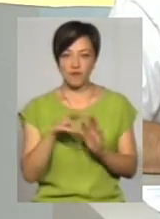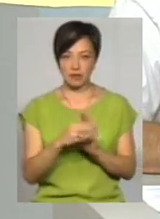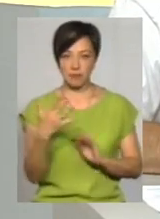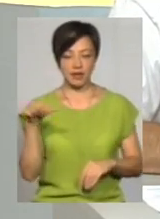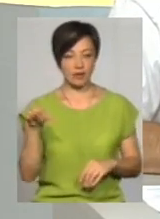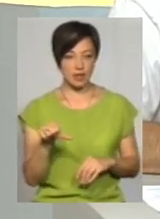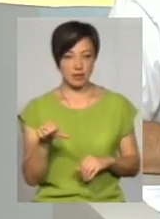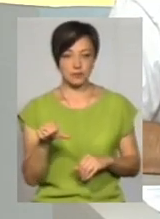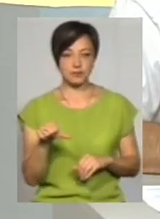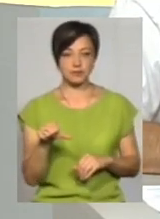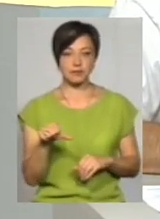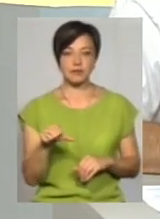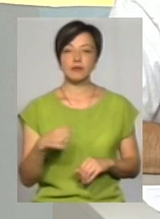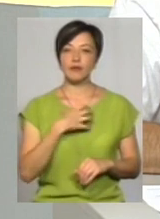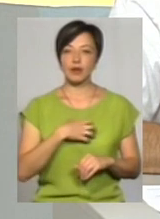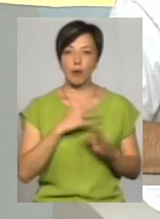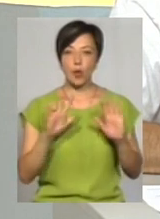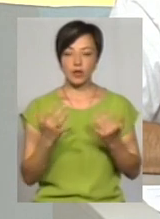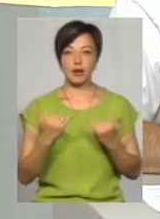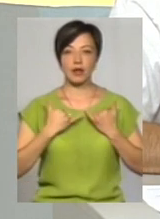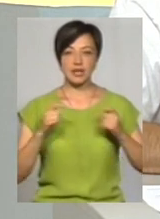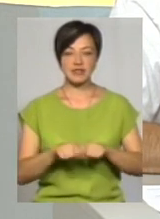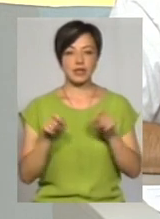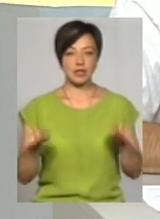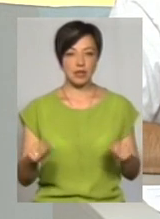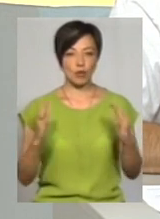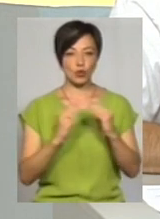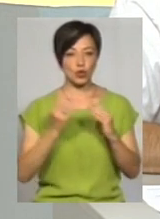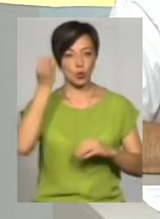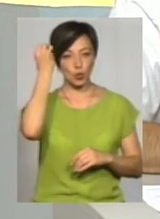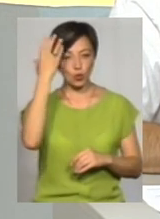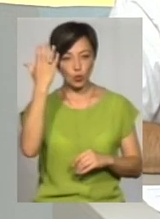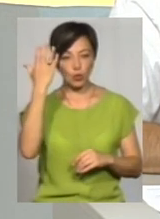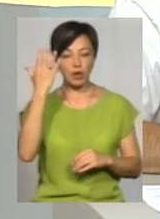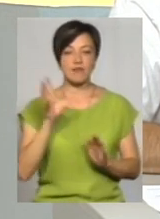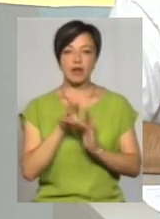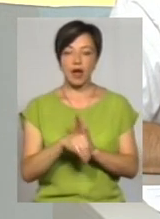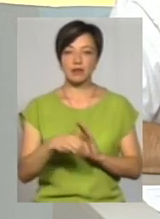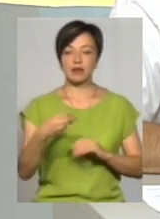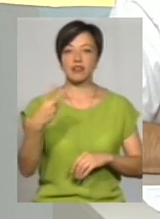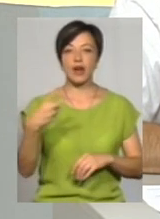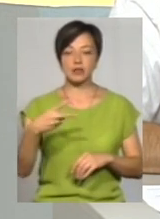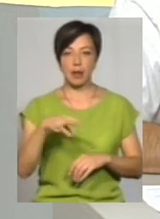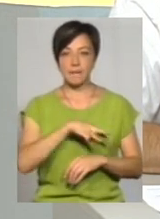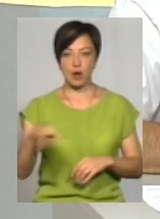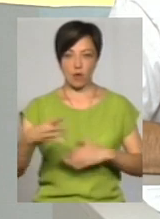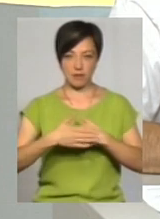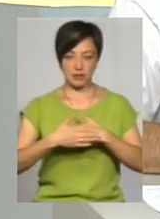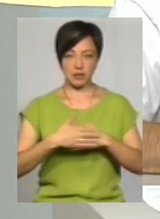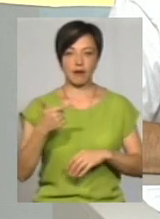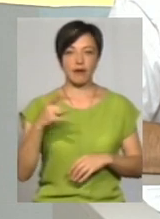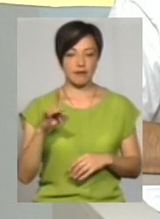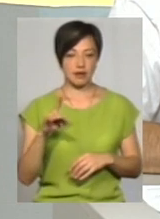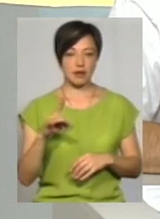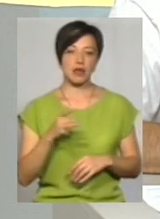хвилин, знаменною поділюю для нас стало відкриття цього року будинку культури, яке було вкладено біля 20 мільйонів гривень.